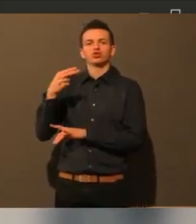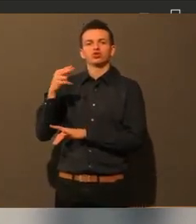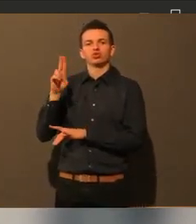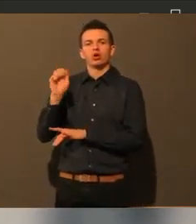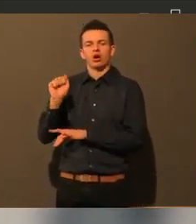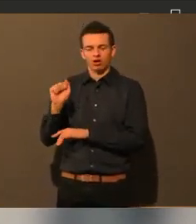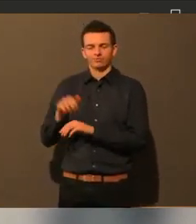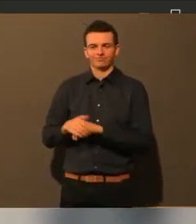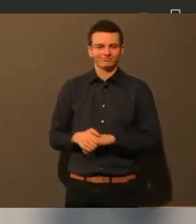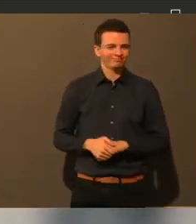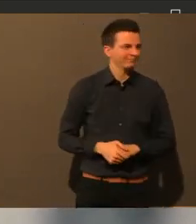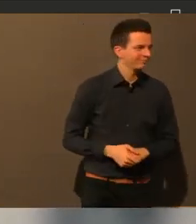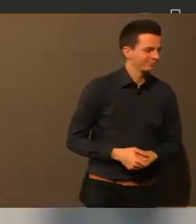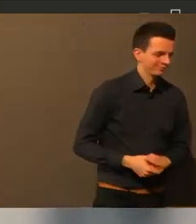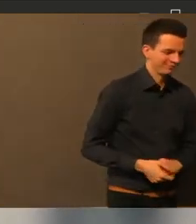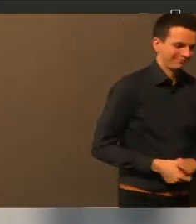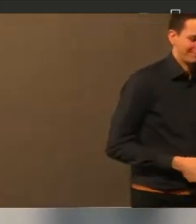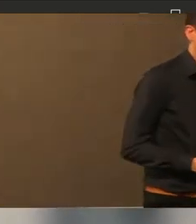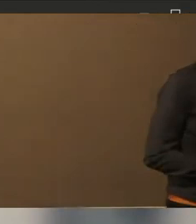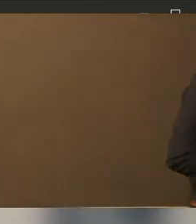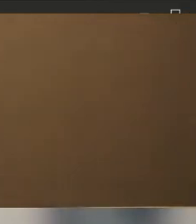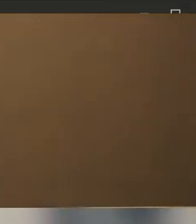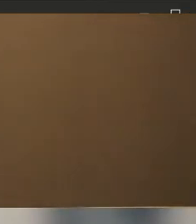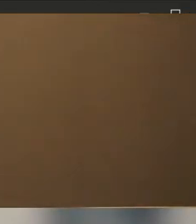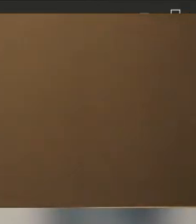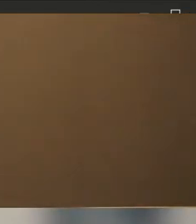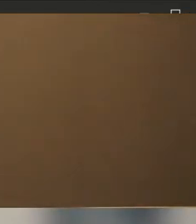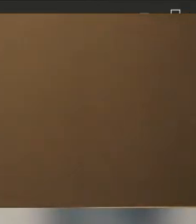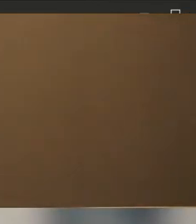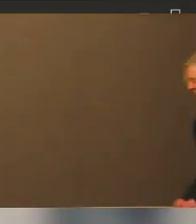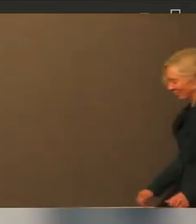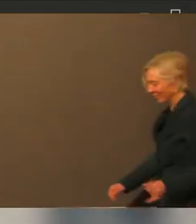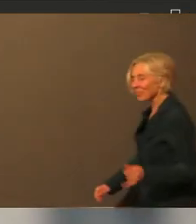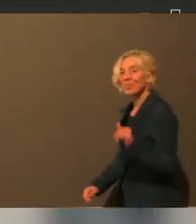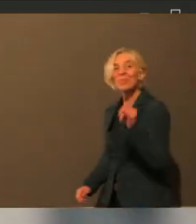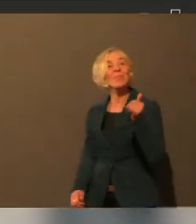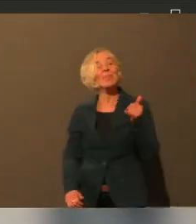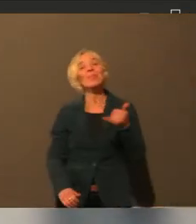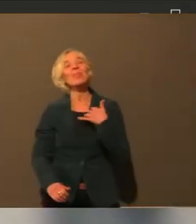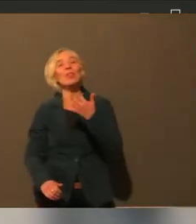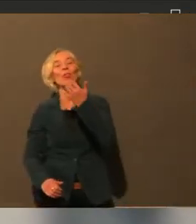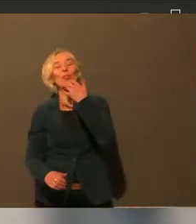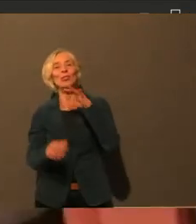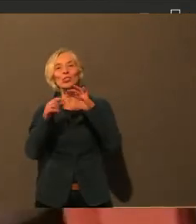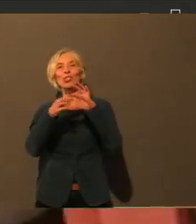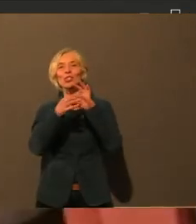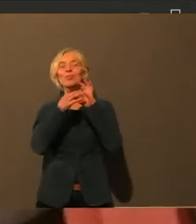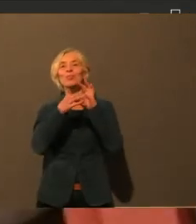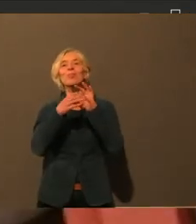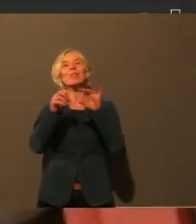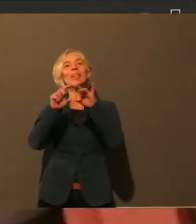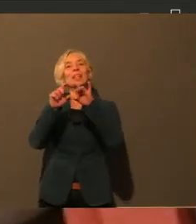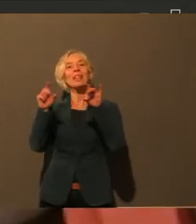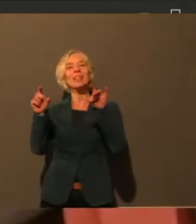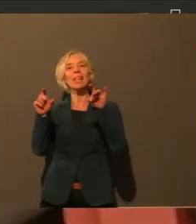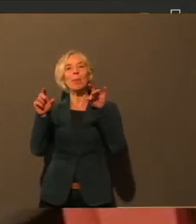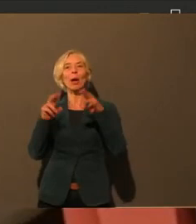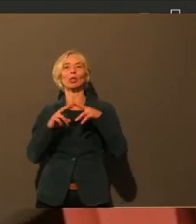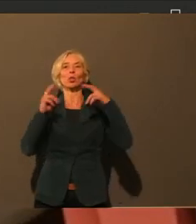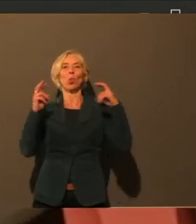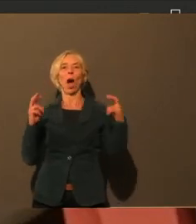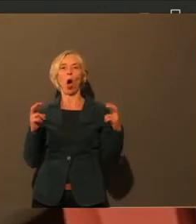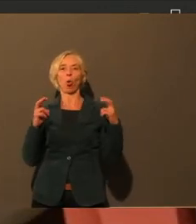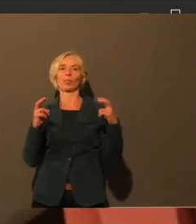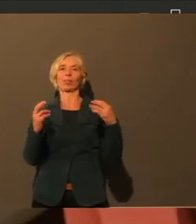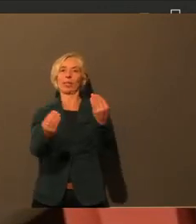Ja, ich würde gerne etwas sagen zu dem Thema Homeschooling auch. Und zwar hatte ich letzte Woche eine Videokonferenz